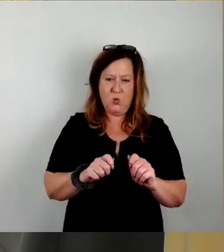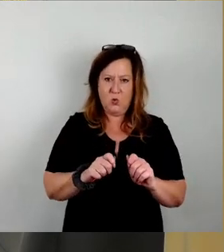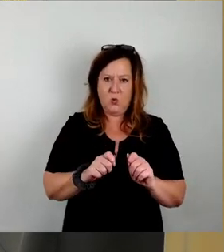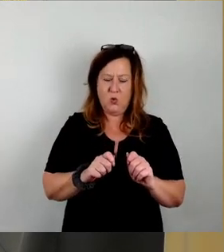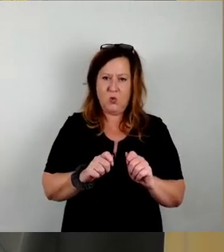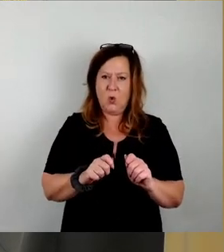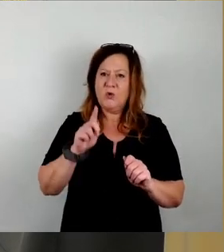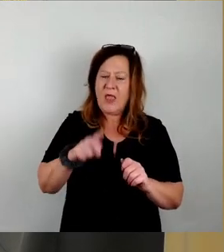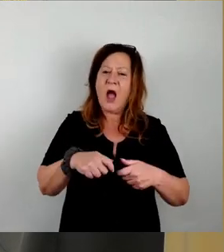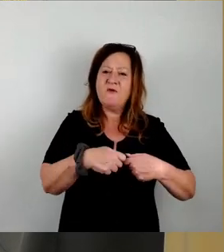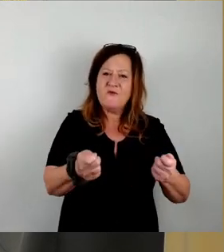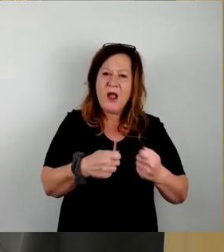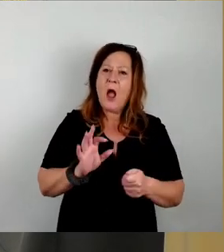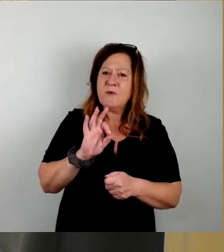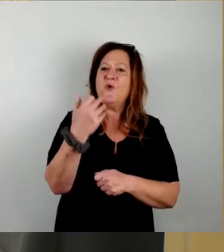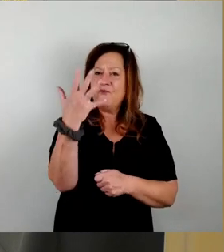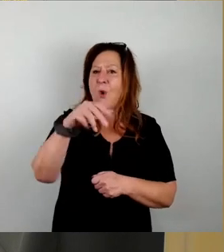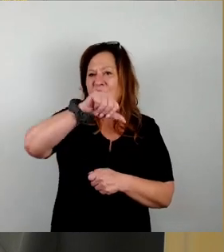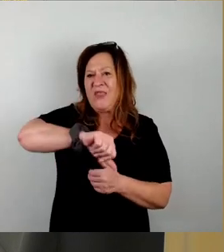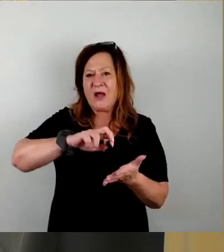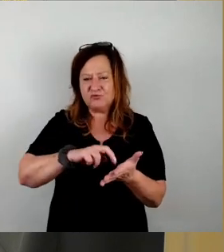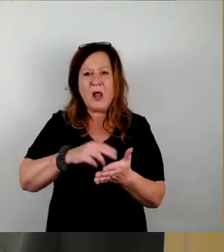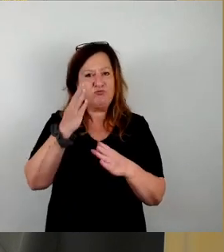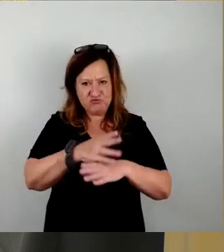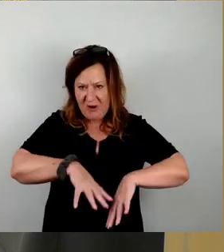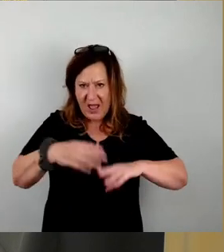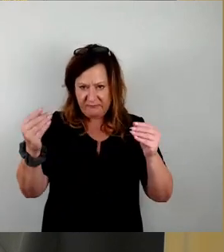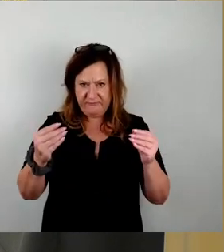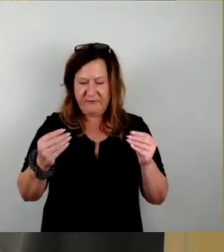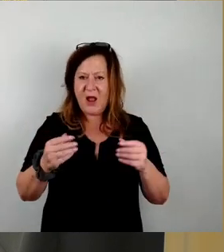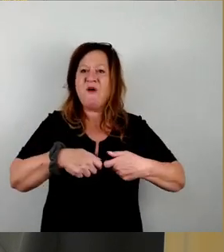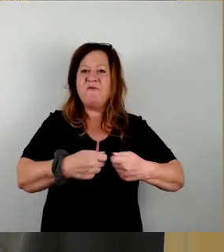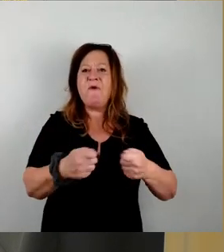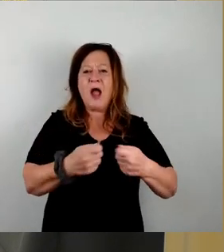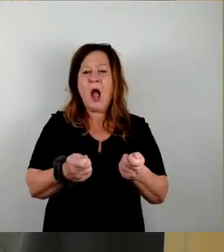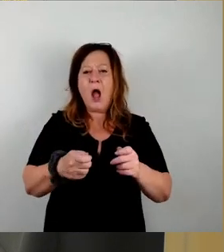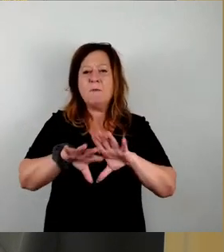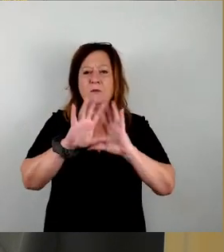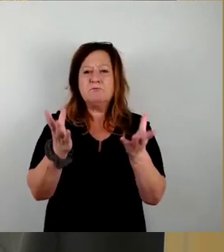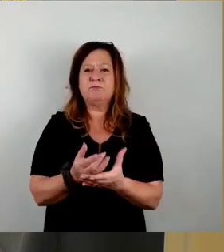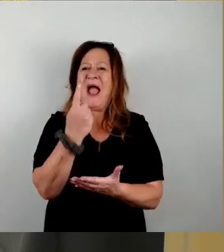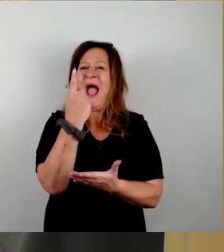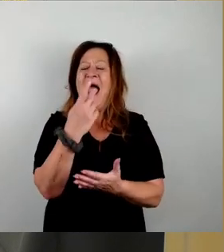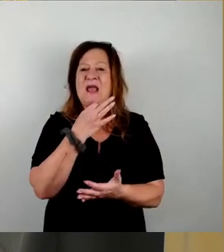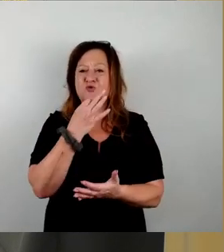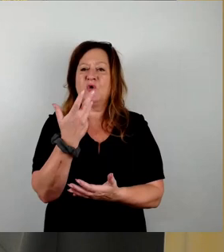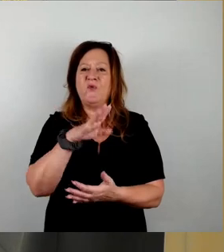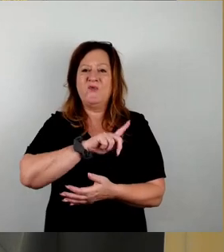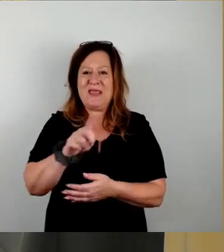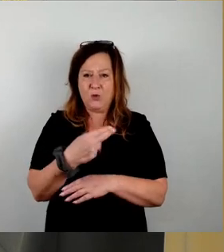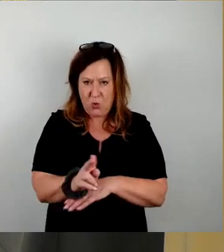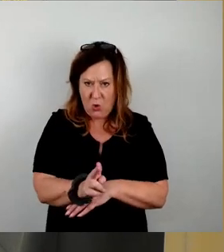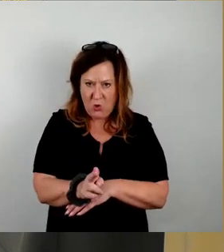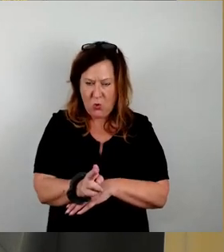Vergabe für die fünf Tankstellen begonnen mit einer Vergabesumme pro Stück von 50.000 Euro und